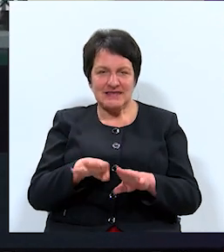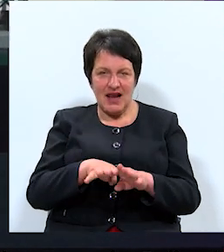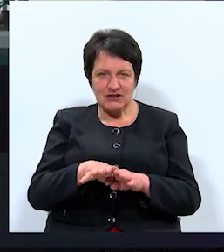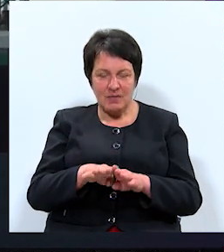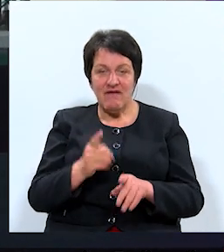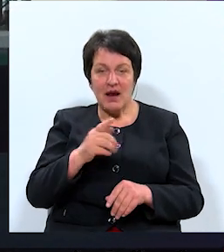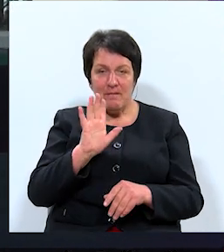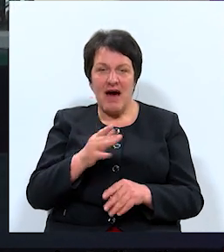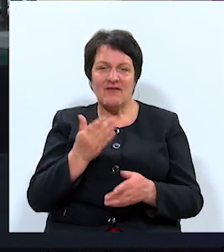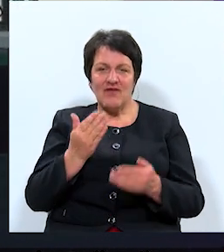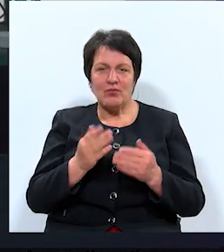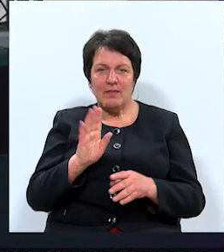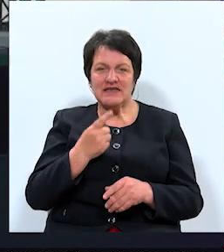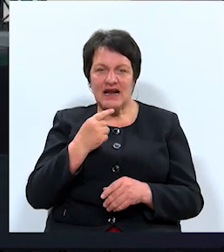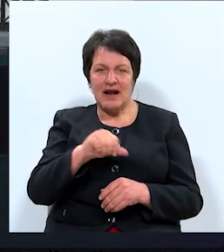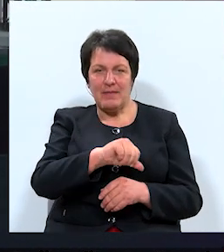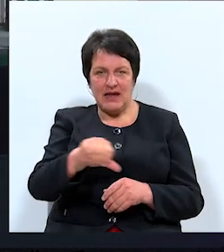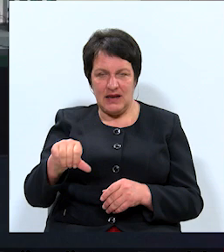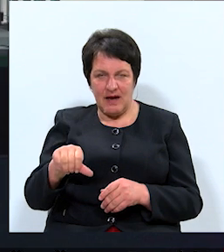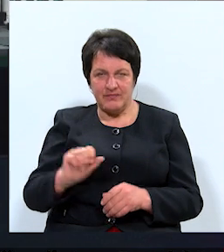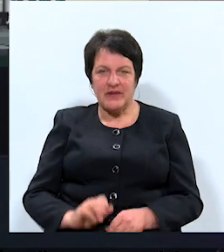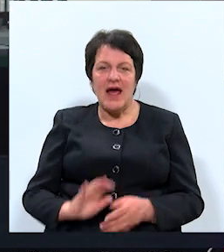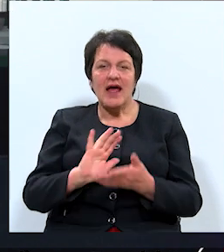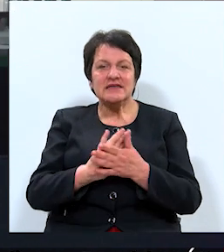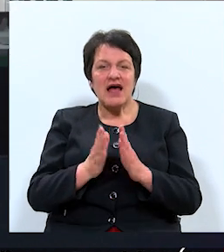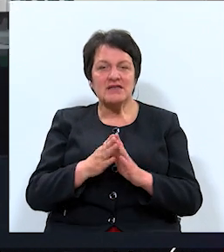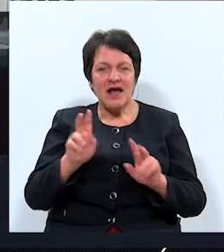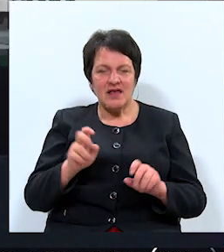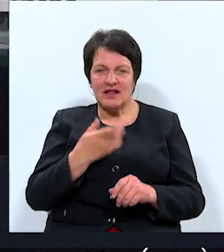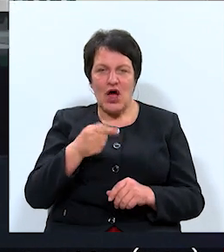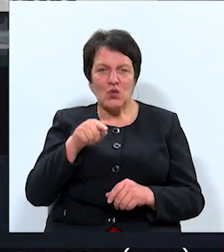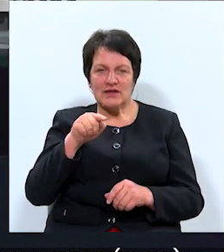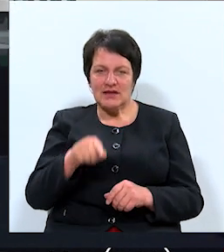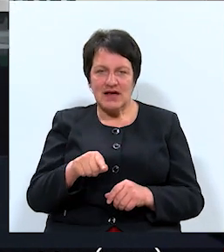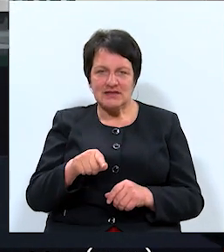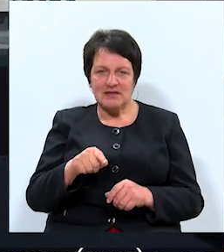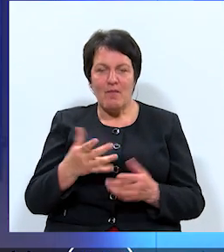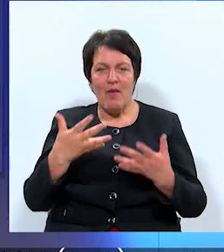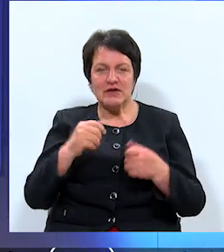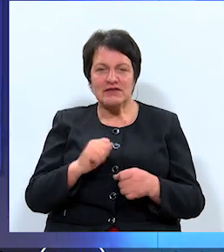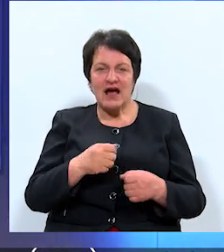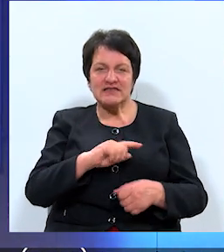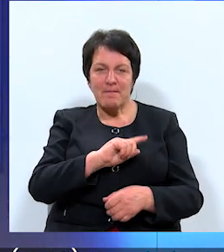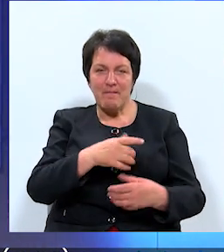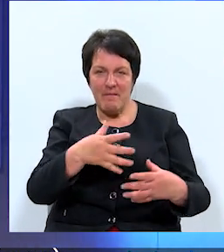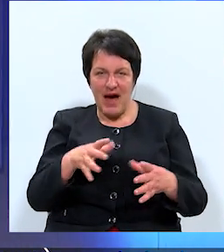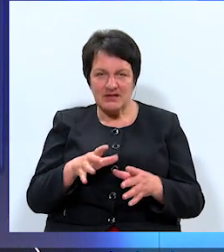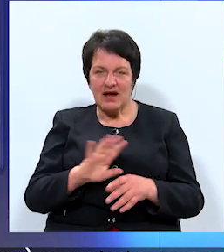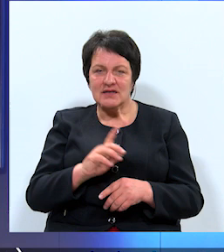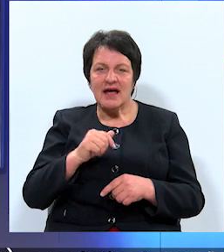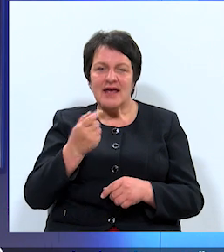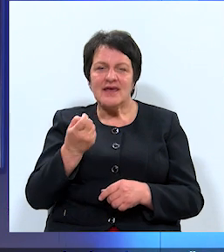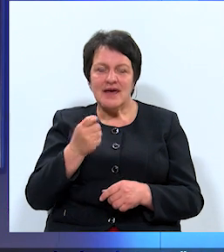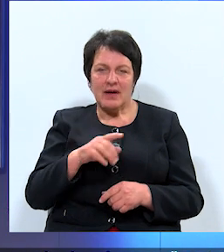vienīgi varbūt par sarkanējām līnijām. Saskaņa nav tas politiskais spēks, kurš ir jebkad Latvijas